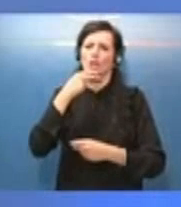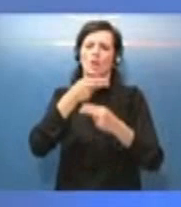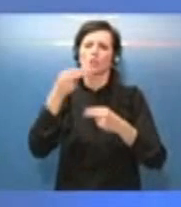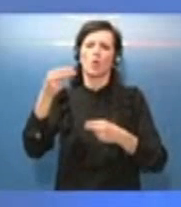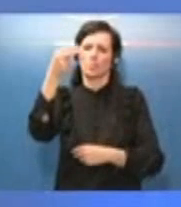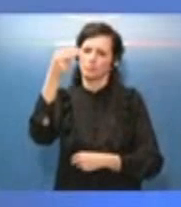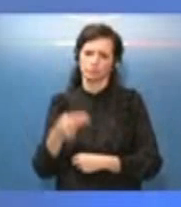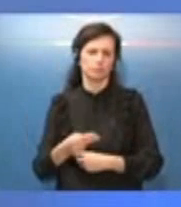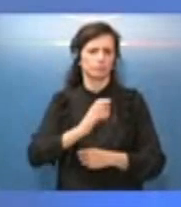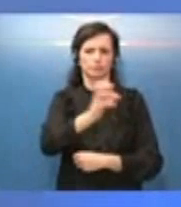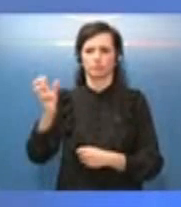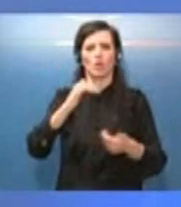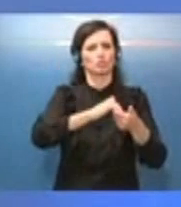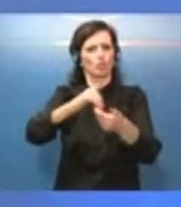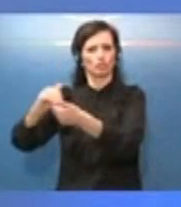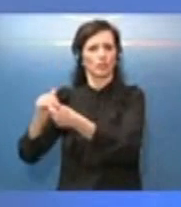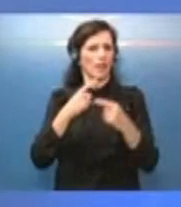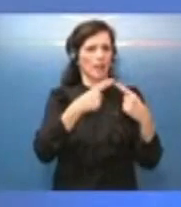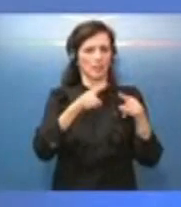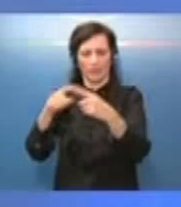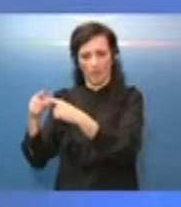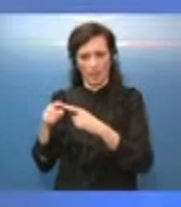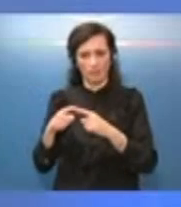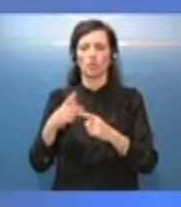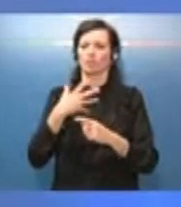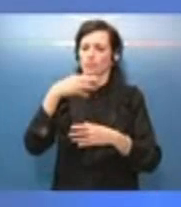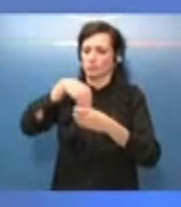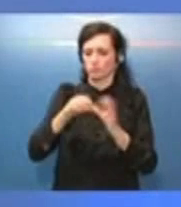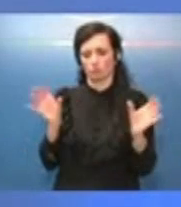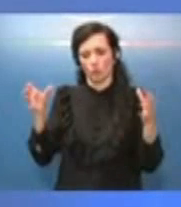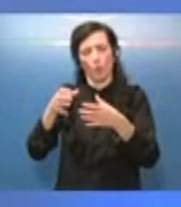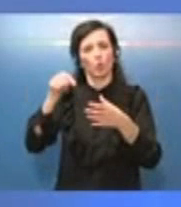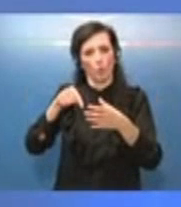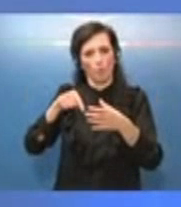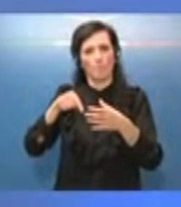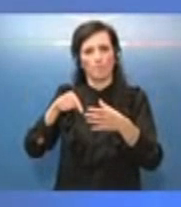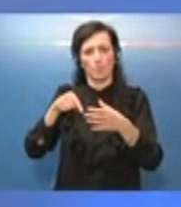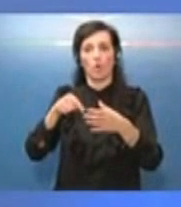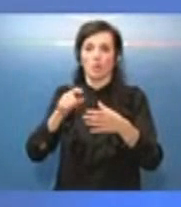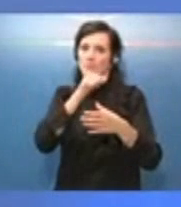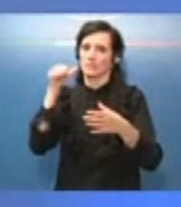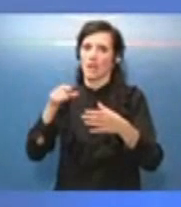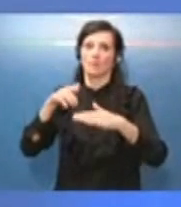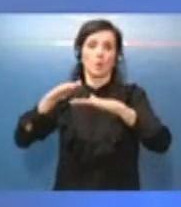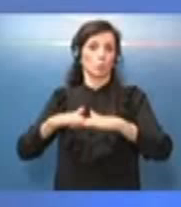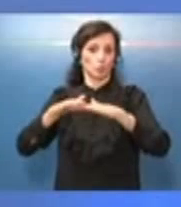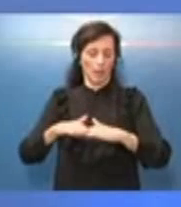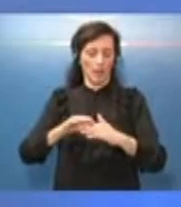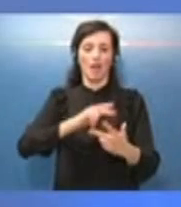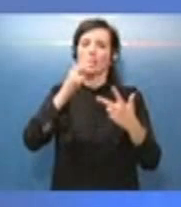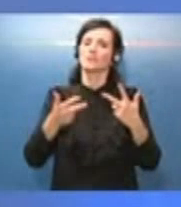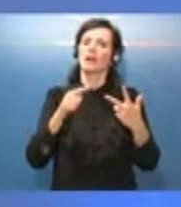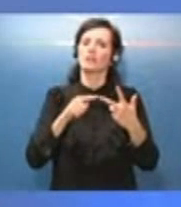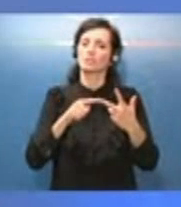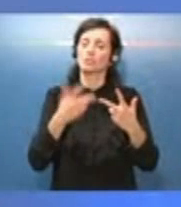società ed è certamente una componente della società che va tutelata. E il terzo è la